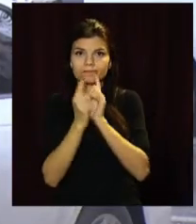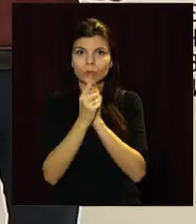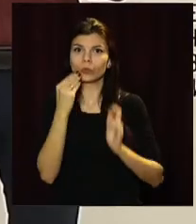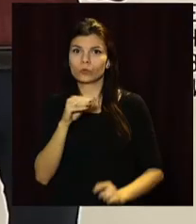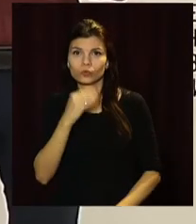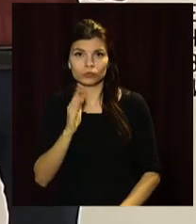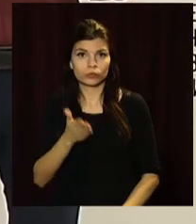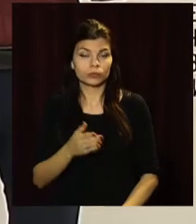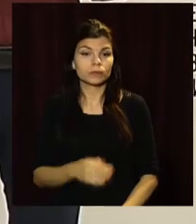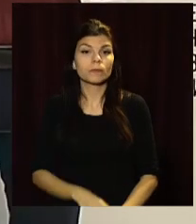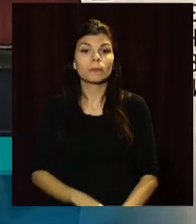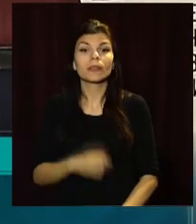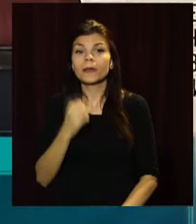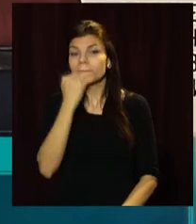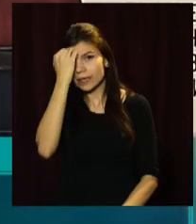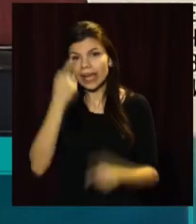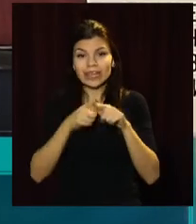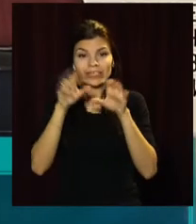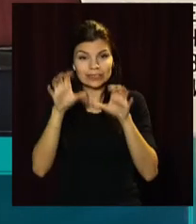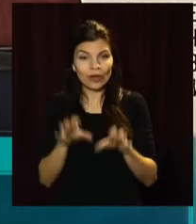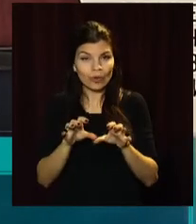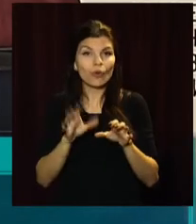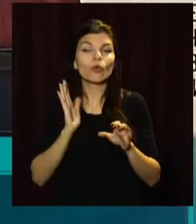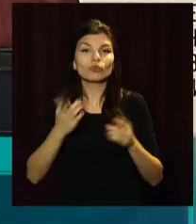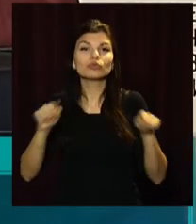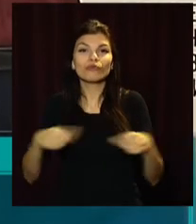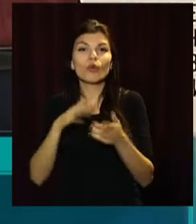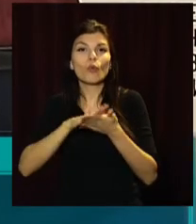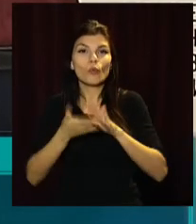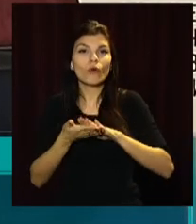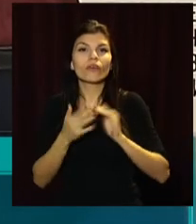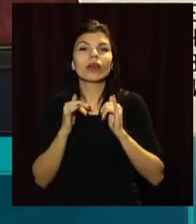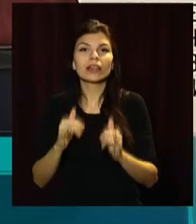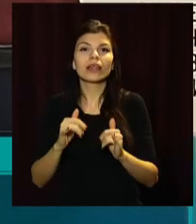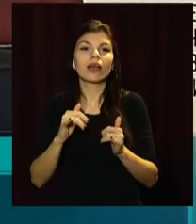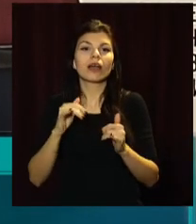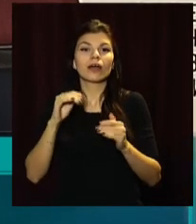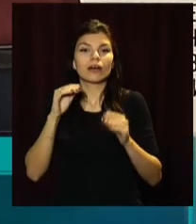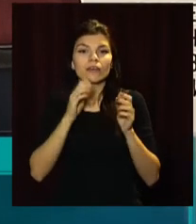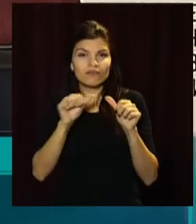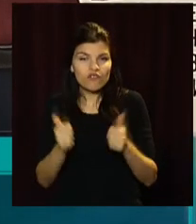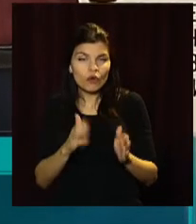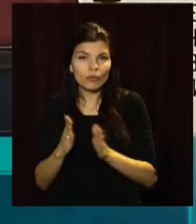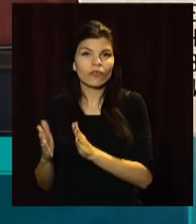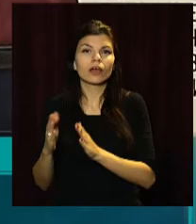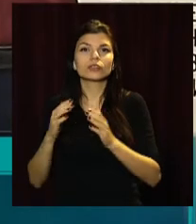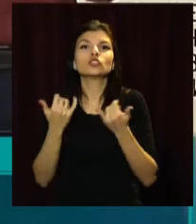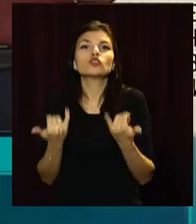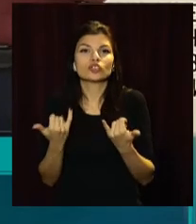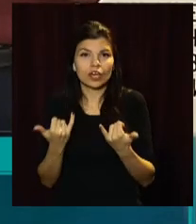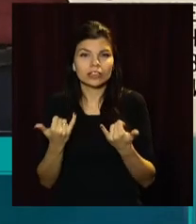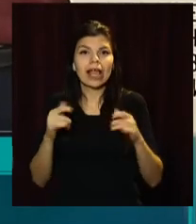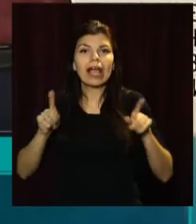Завдяки цьому закону будуть створені умови для формування в Україні сучасної системи